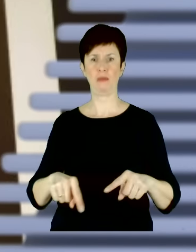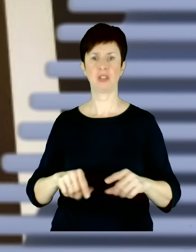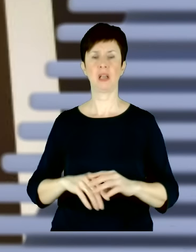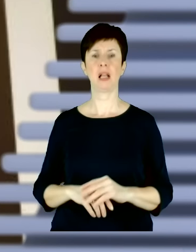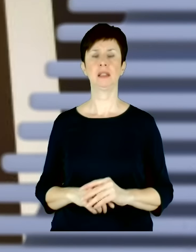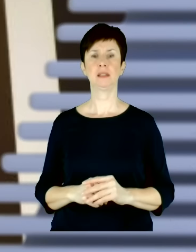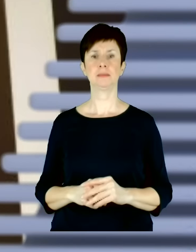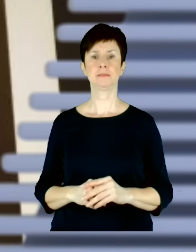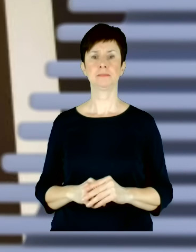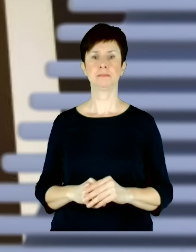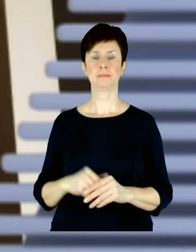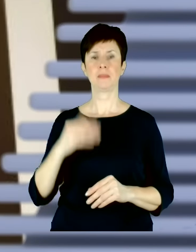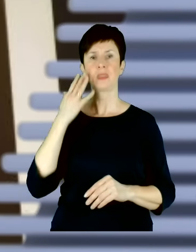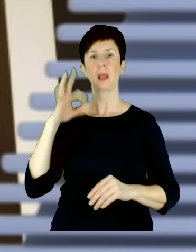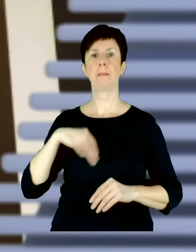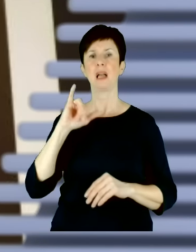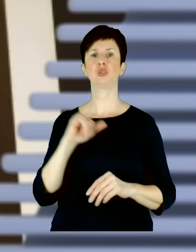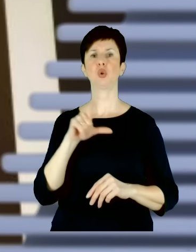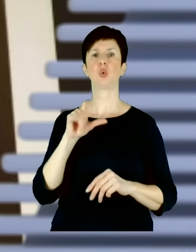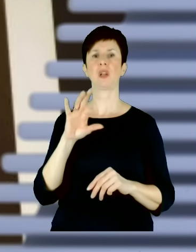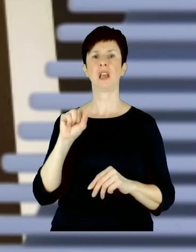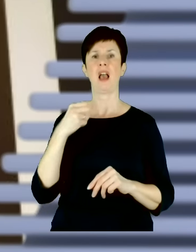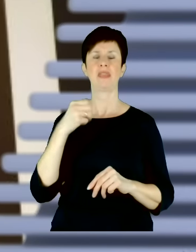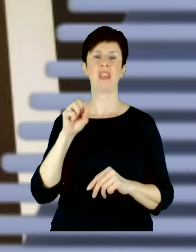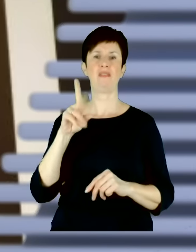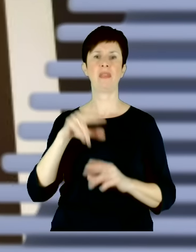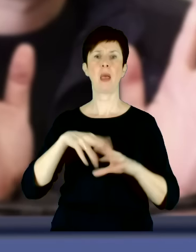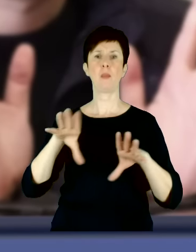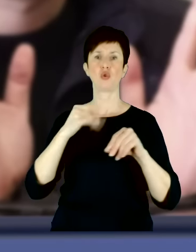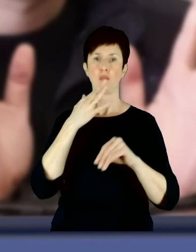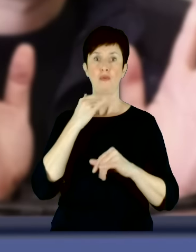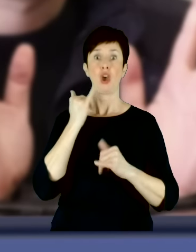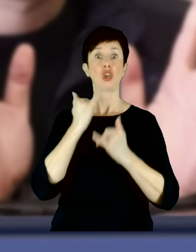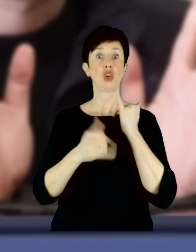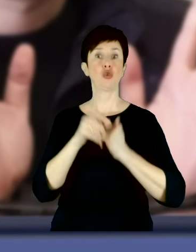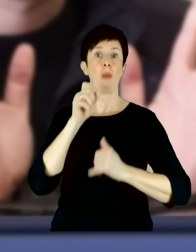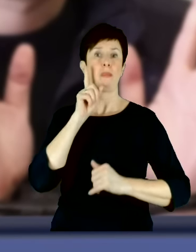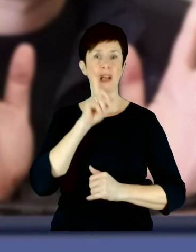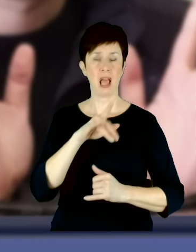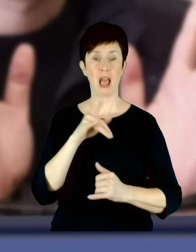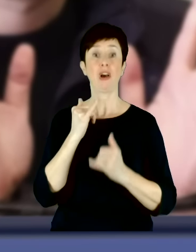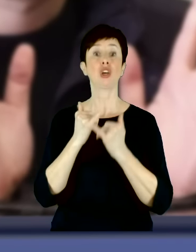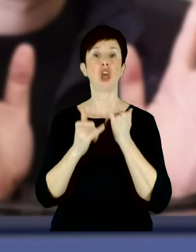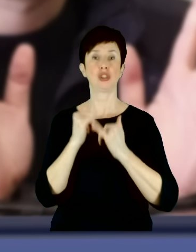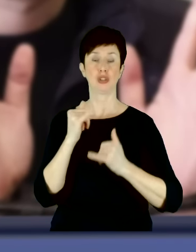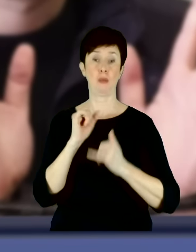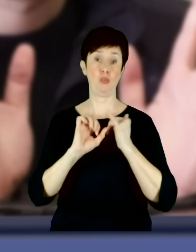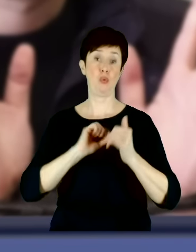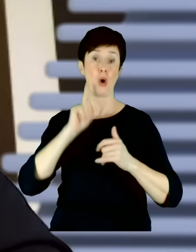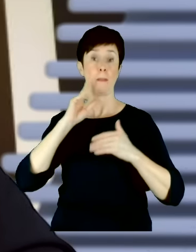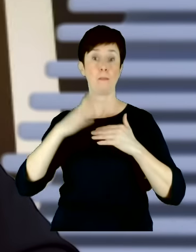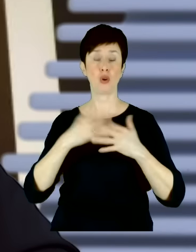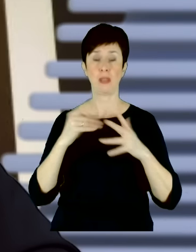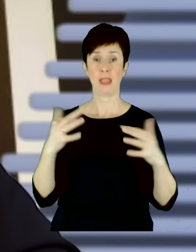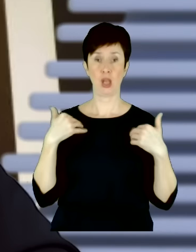Pani Julia Nawalna powiedziała na początku swojej wypowiedzi, jeśli to prawda, że Aleksiej Nawalny rządził, mój mąż nie żyje, to